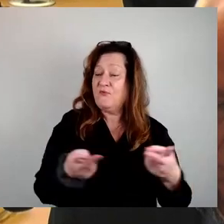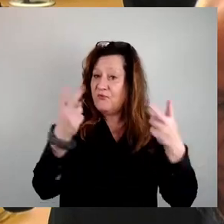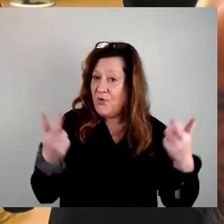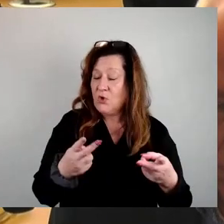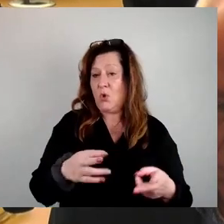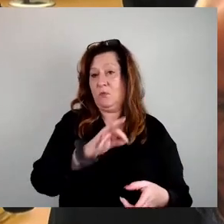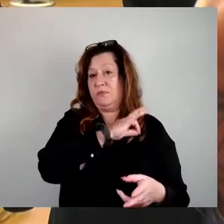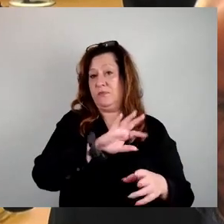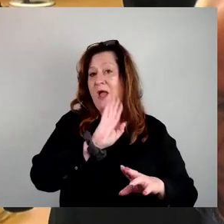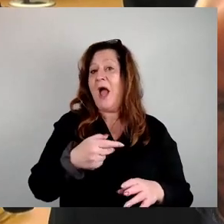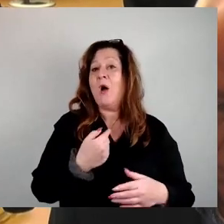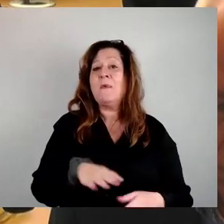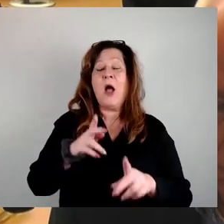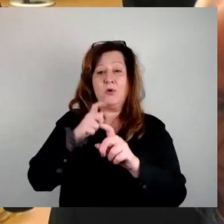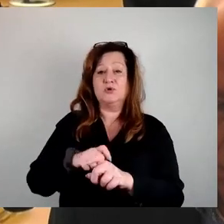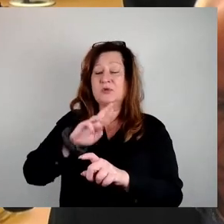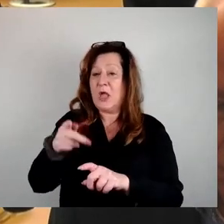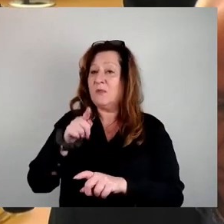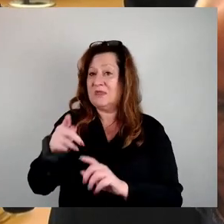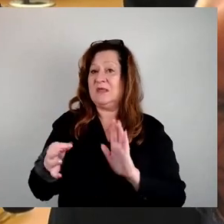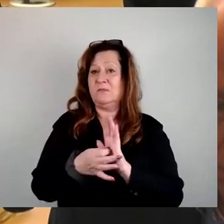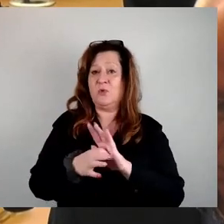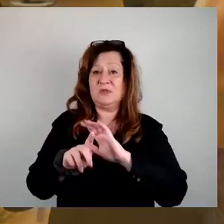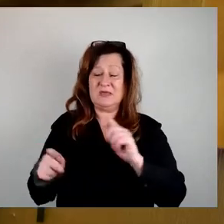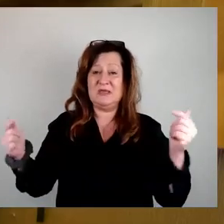dagegen gestimmt, sondern anders. Vielen Dank.